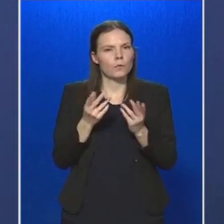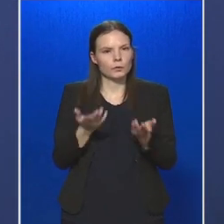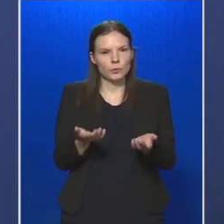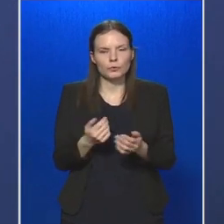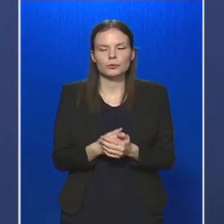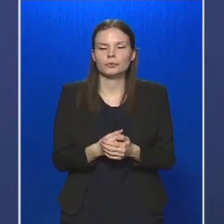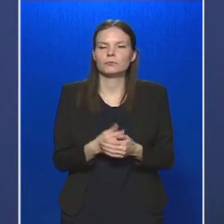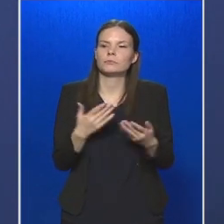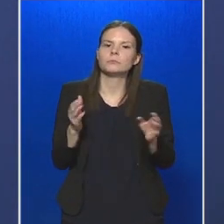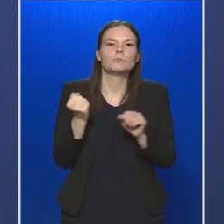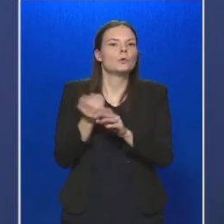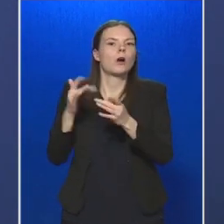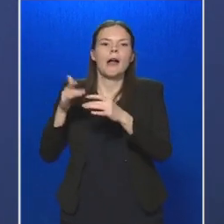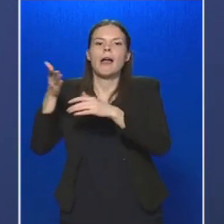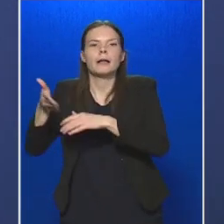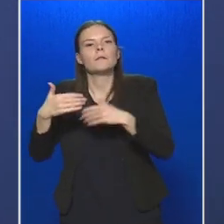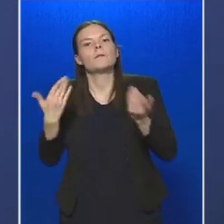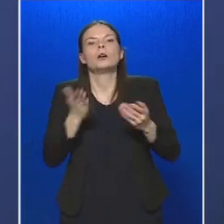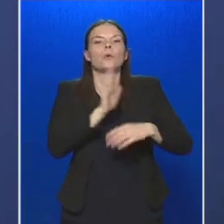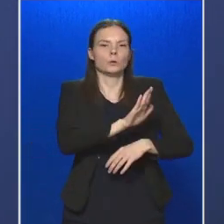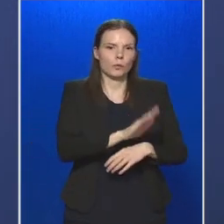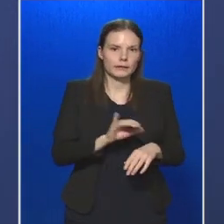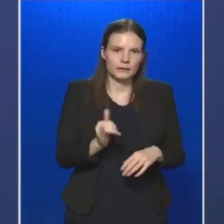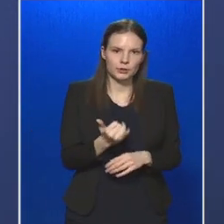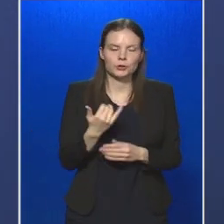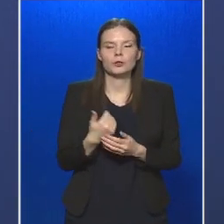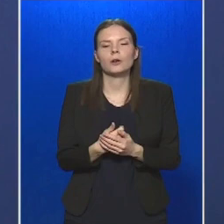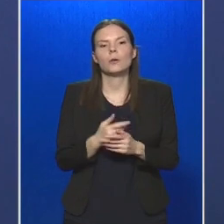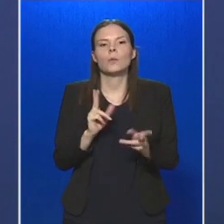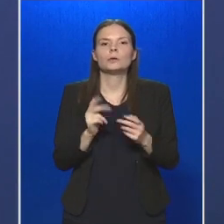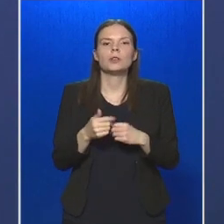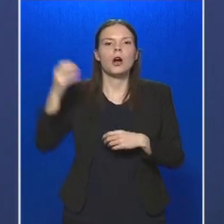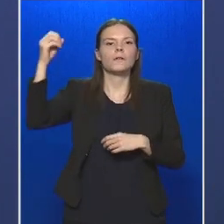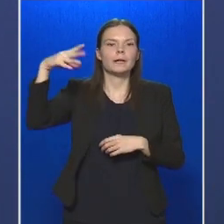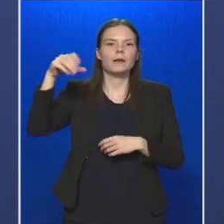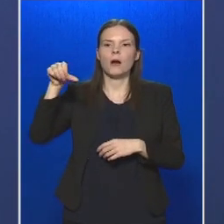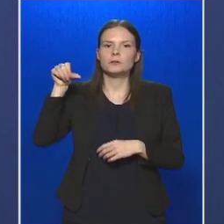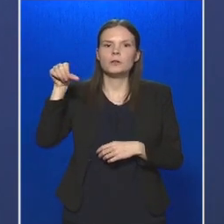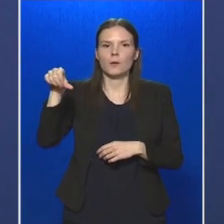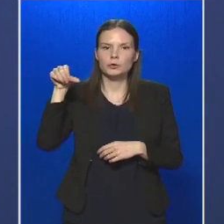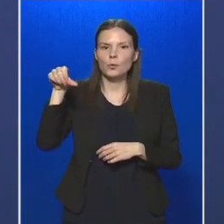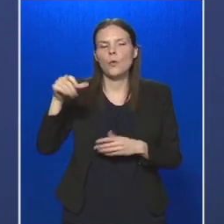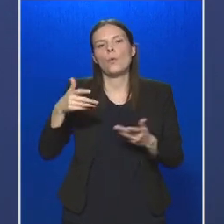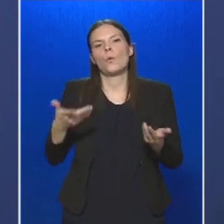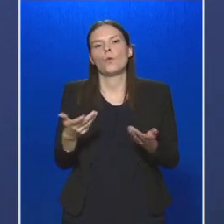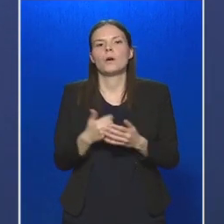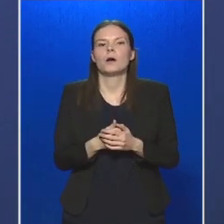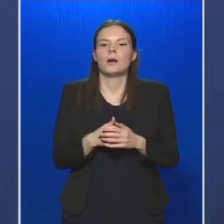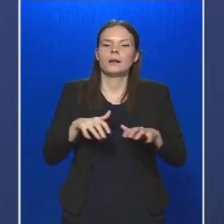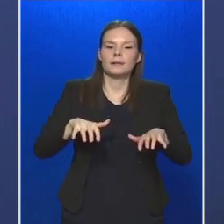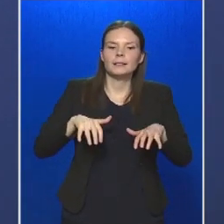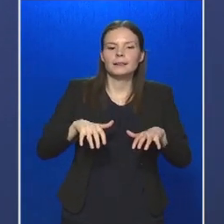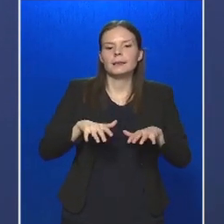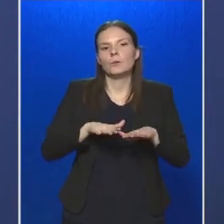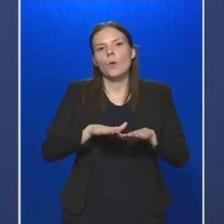akár a munkahelyen, akár otthonunkban, hogy a villanykapcsolókat, az íróasztal fogantyúit,